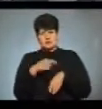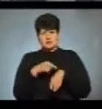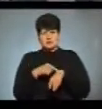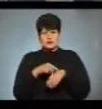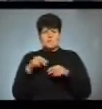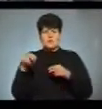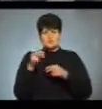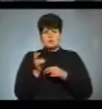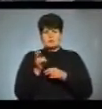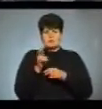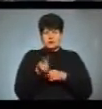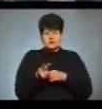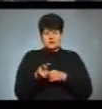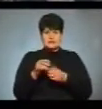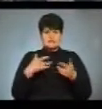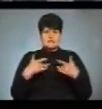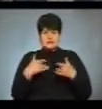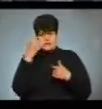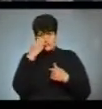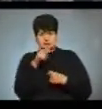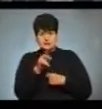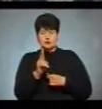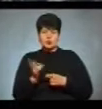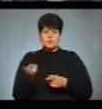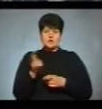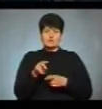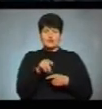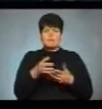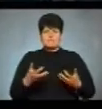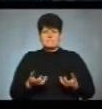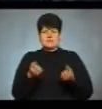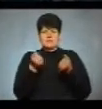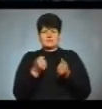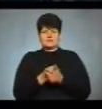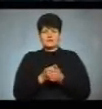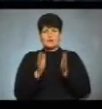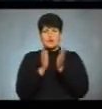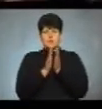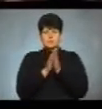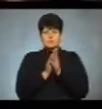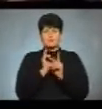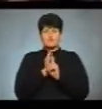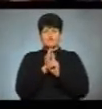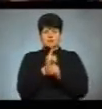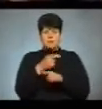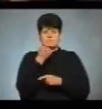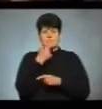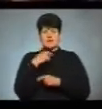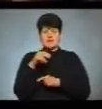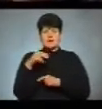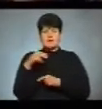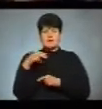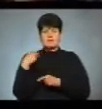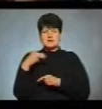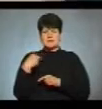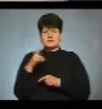виходить на сцену із промовою. Дякує тим, хто прийшов його підтримати. Облесками проводжаємо пана президента на дебати.